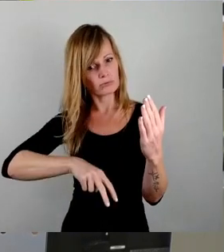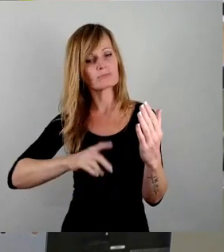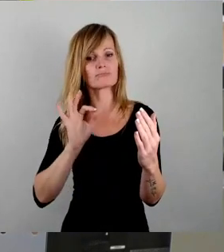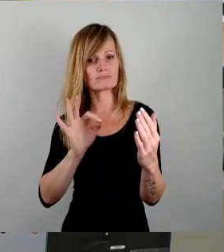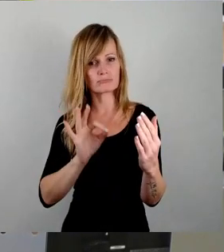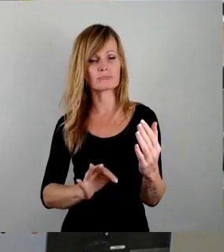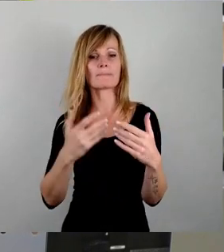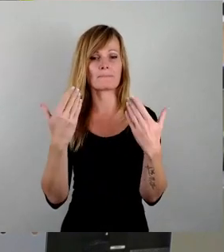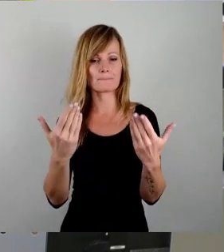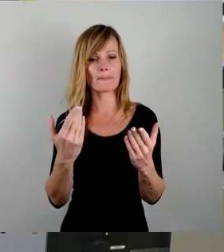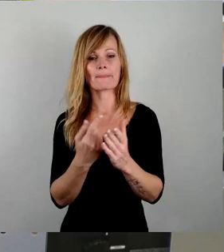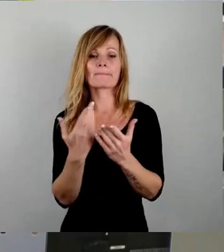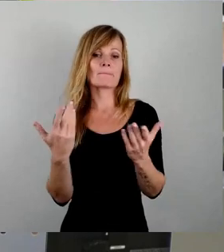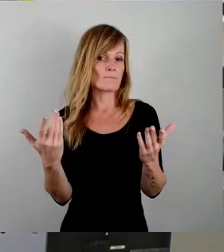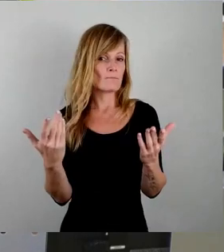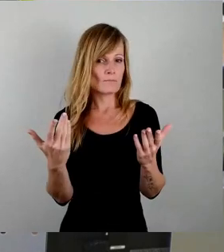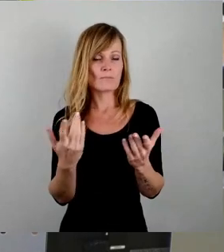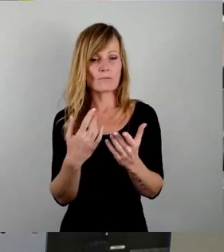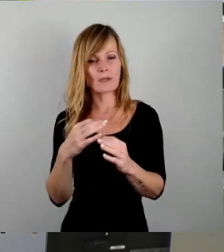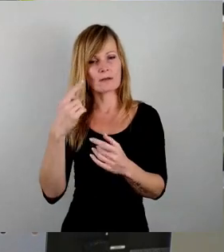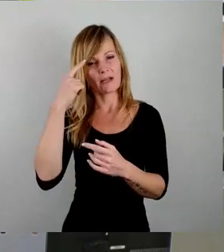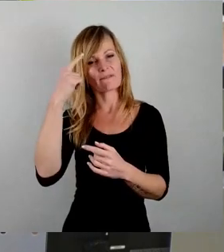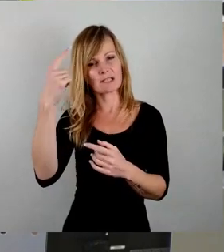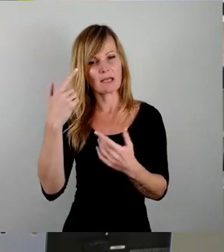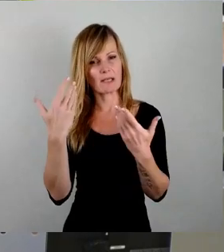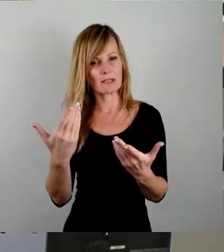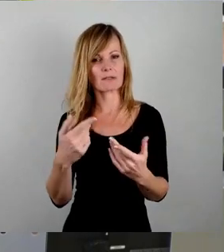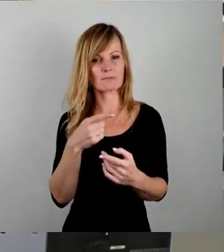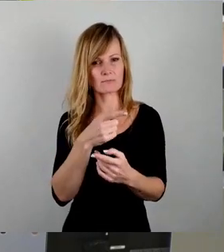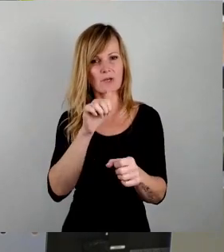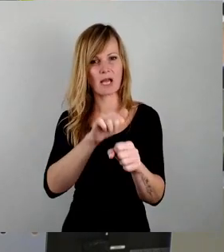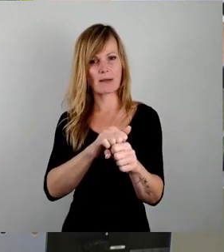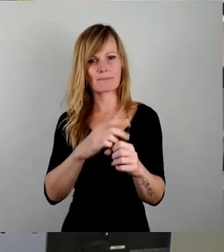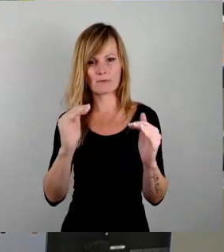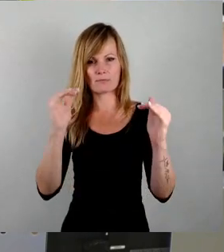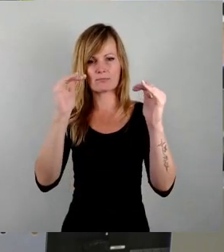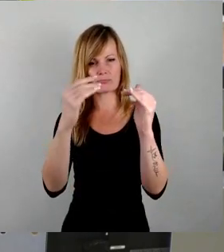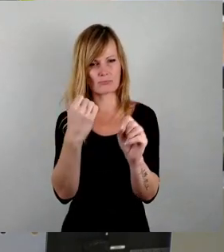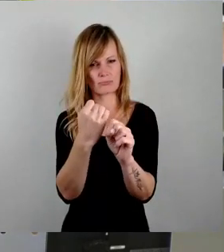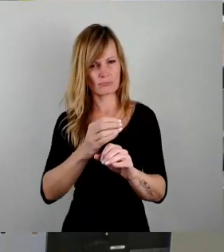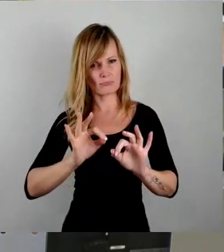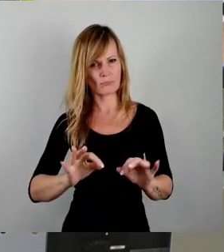die Gewissheit auf, dass dort dieses Amt auf der Höhe des Geschehens ist. Vielen Dank.